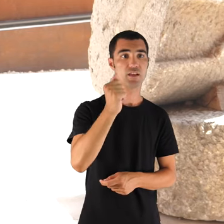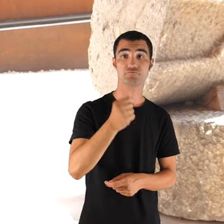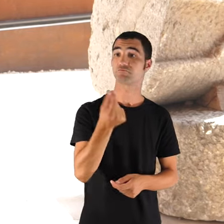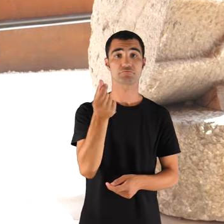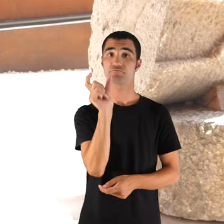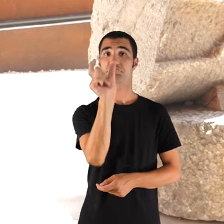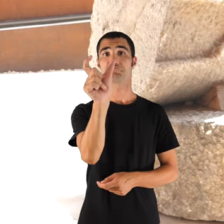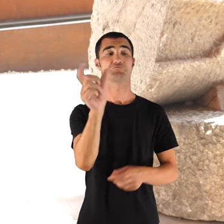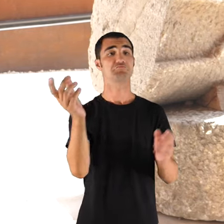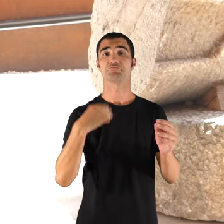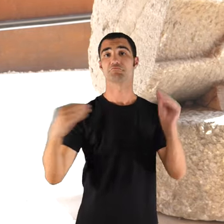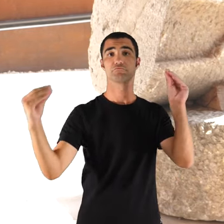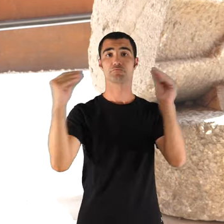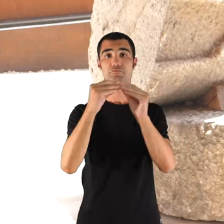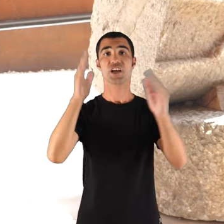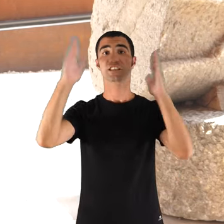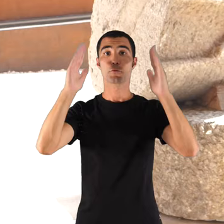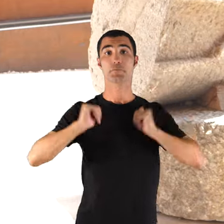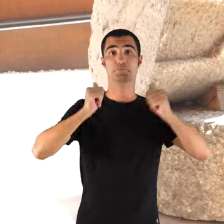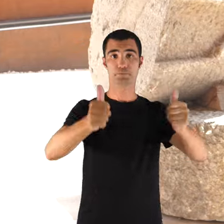Estipulàvem un preu a principi de temporada.